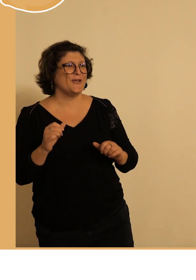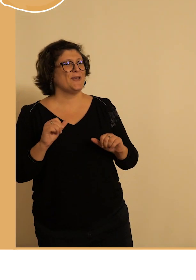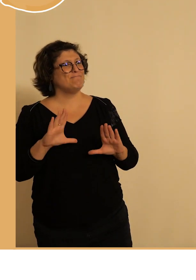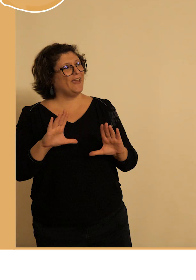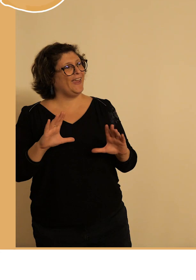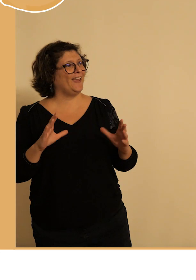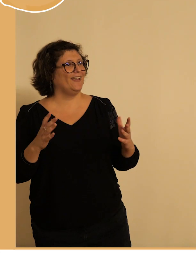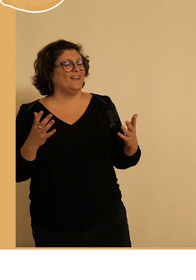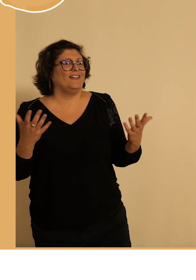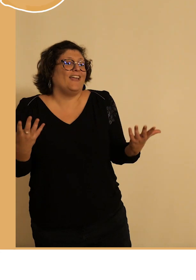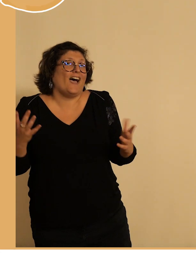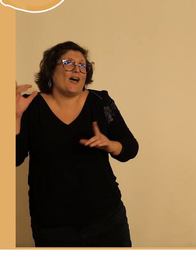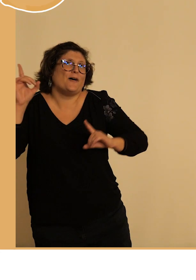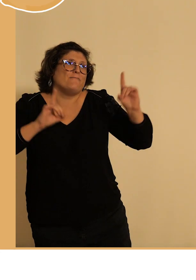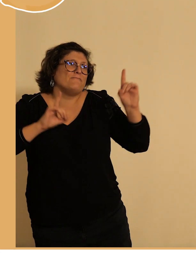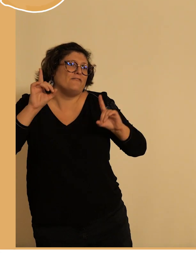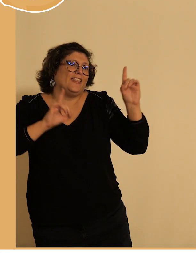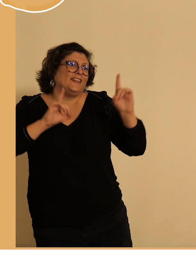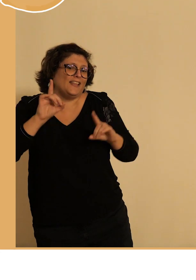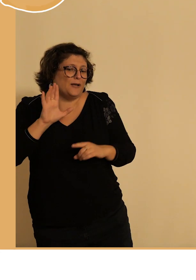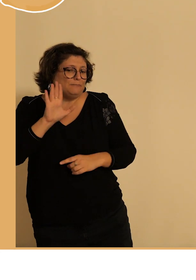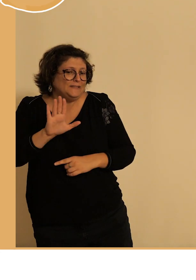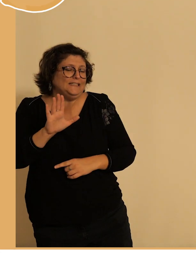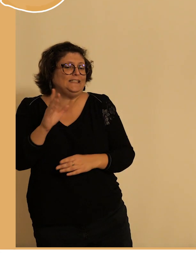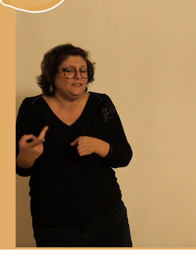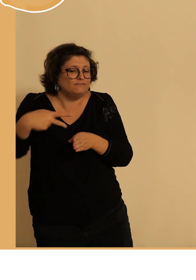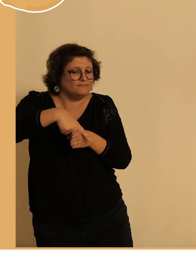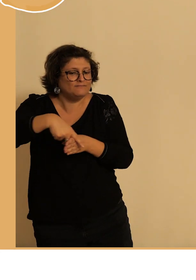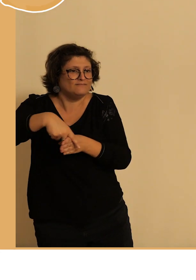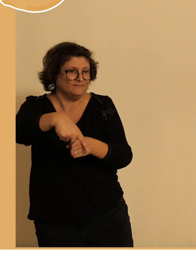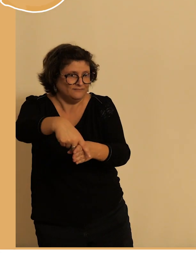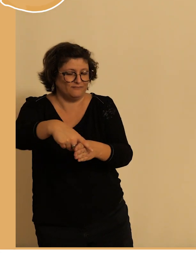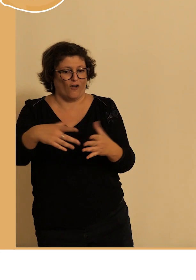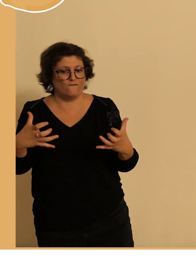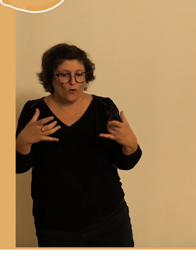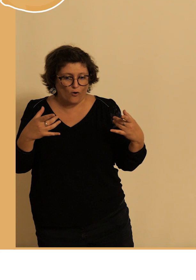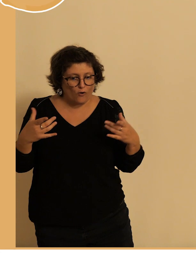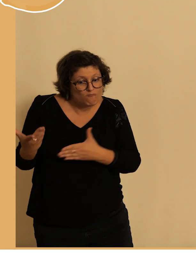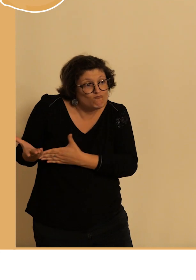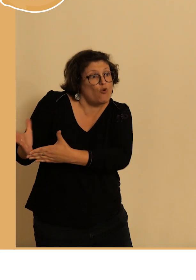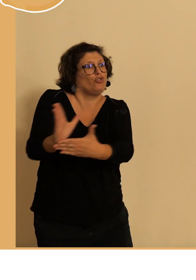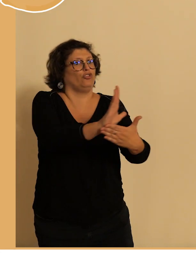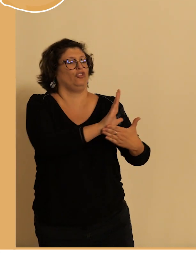manifestation municipale tour en sel de mettre un focus sur le vélo et comme l'a dit tout à l'heure madame